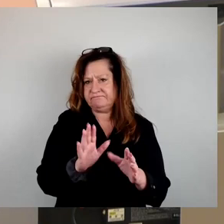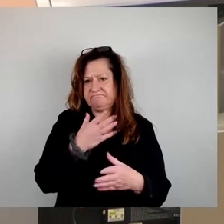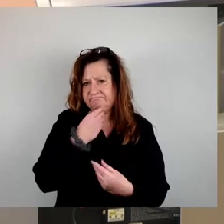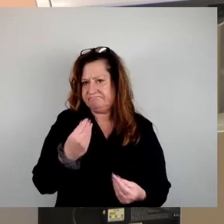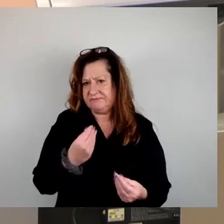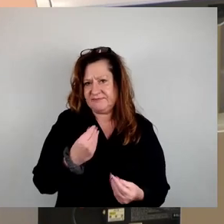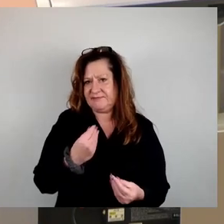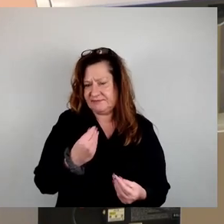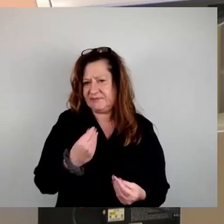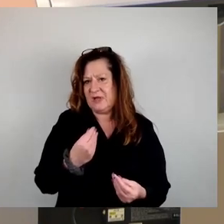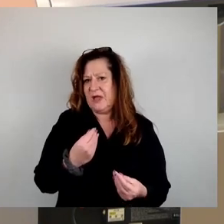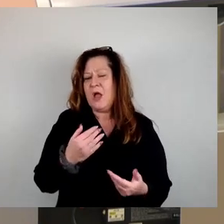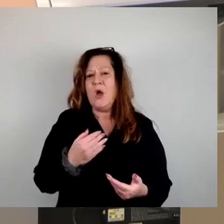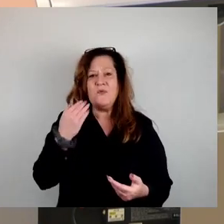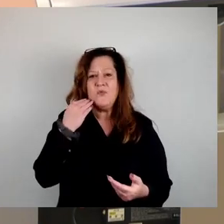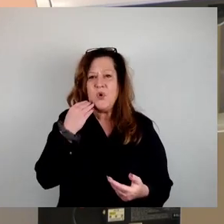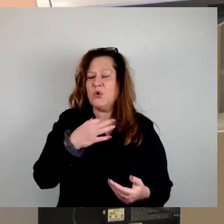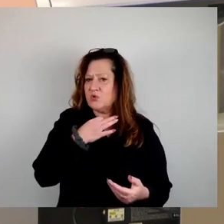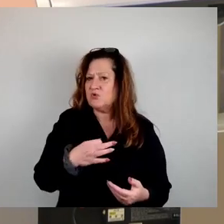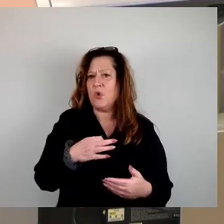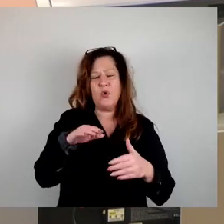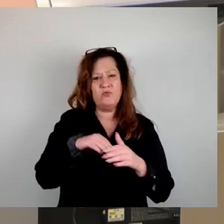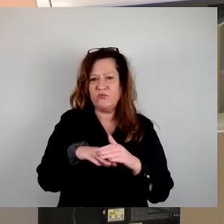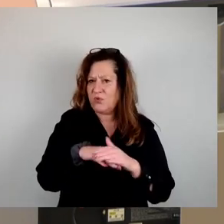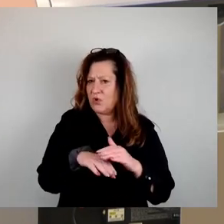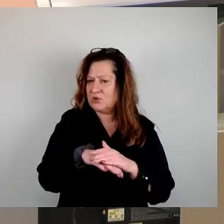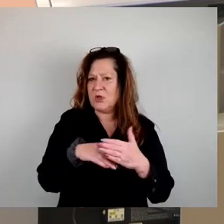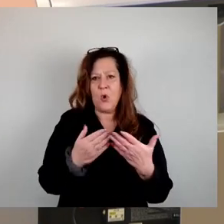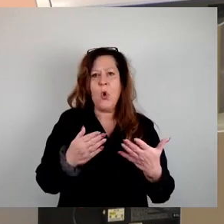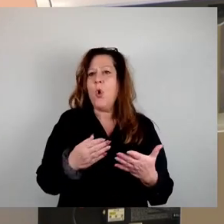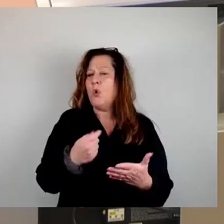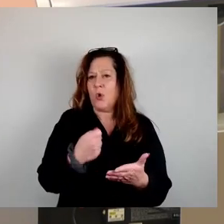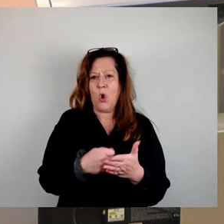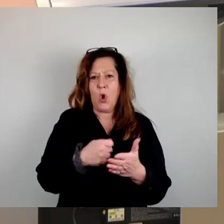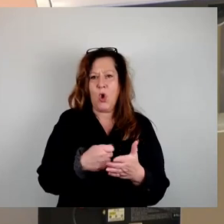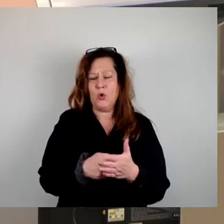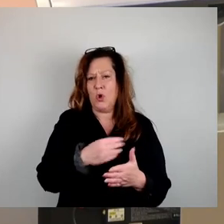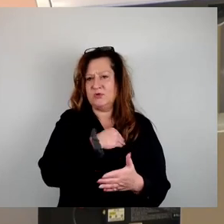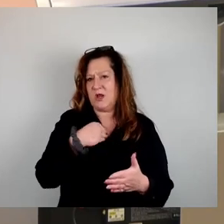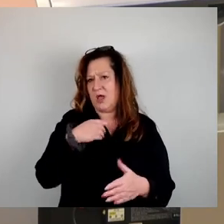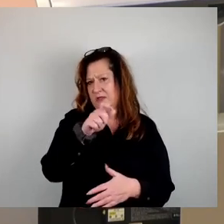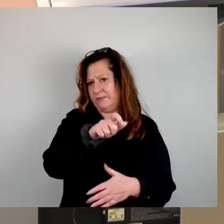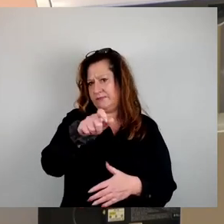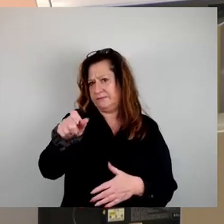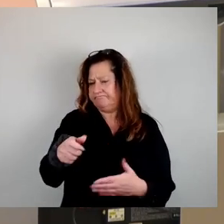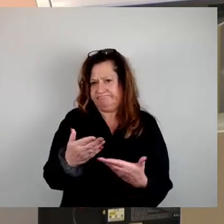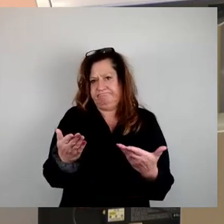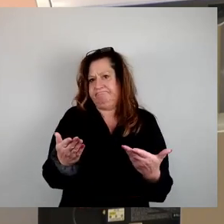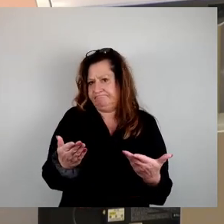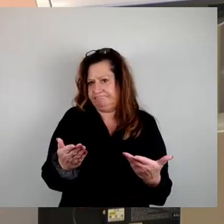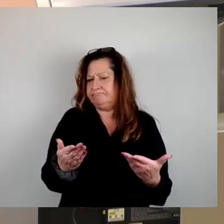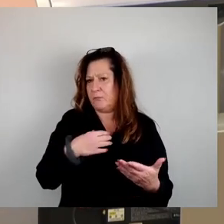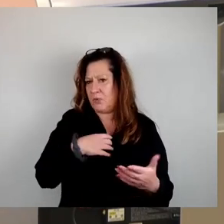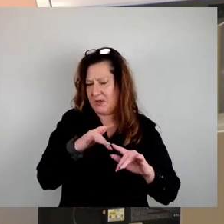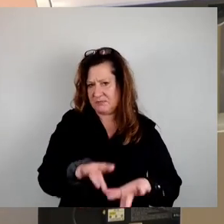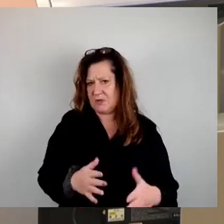Wohnungslosen, von Geflüchteten oder ökonomisch Benachteiligten. Statt Investitionen aus dem gesammelten Mietkapital fließt